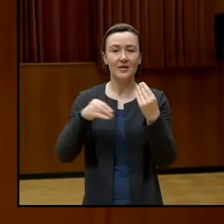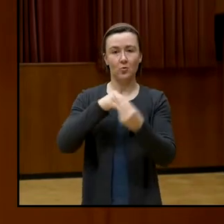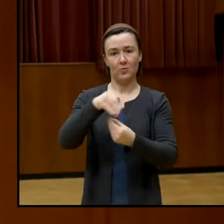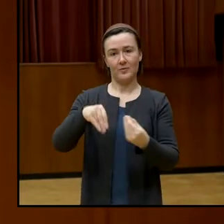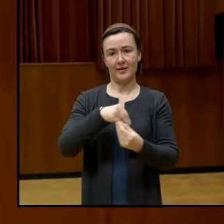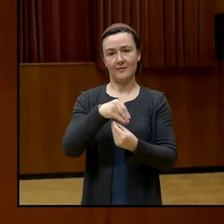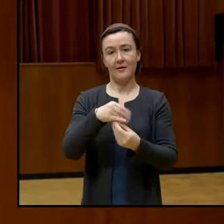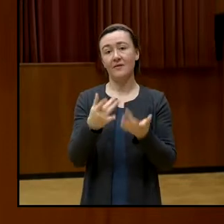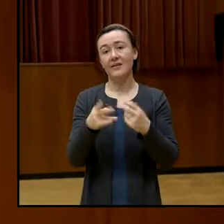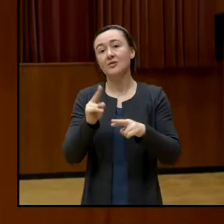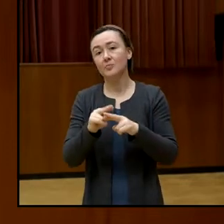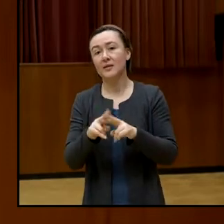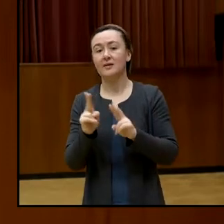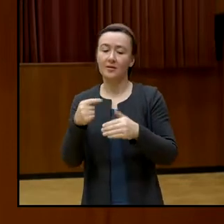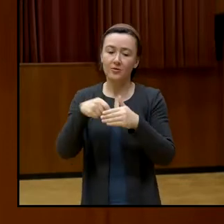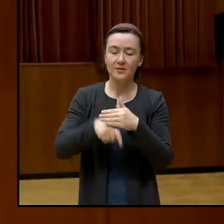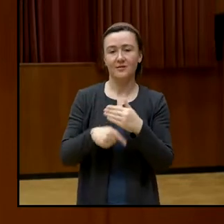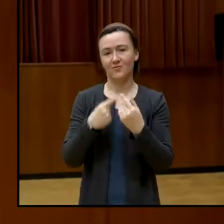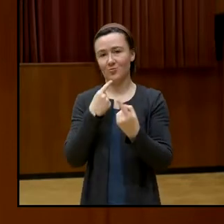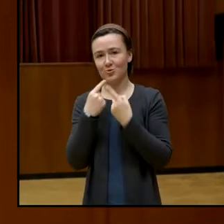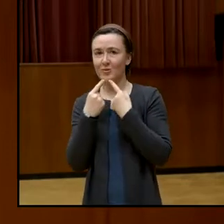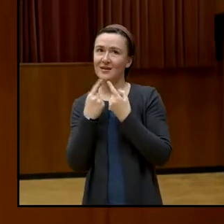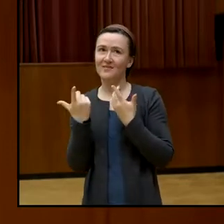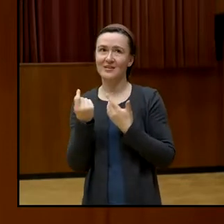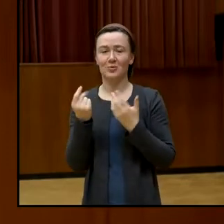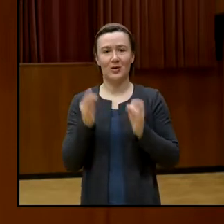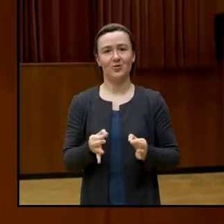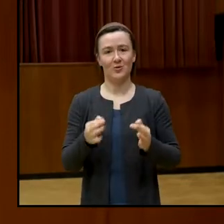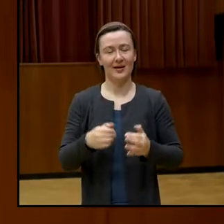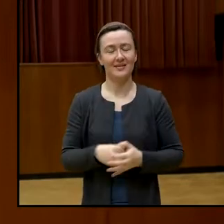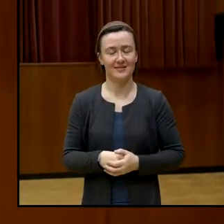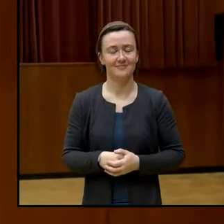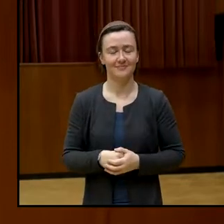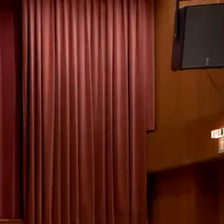konkret auch bedeuten kann. Ja, vielen Dank.